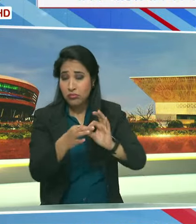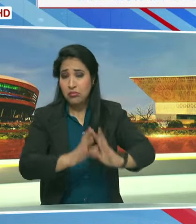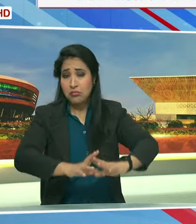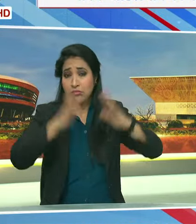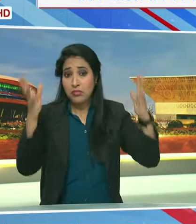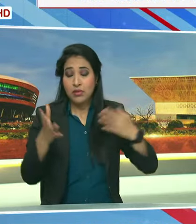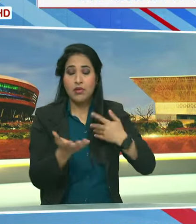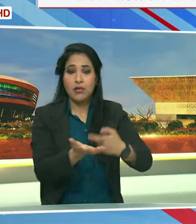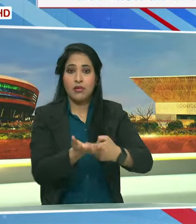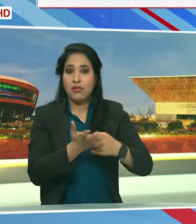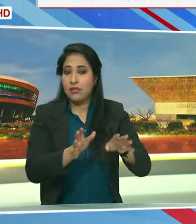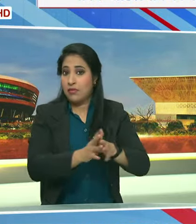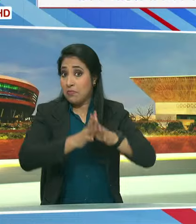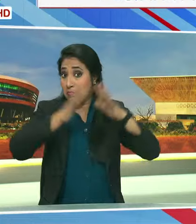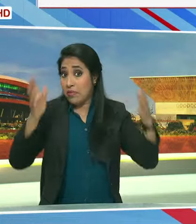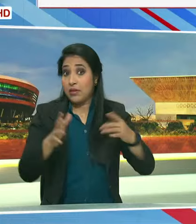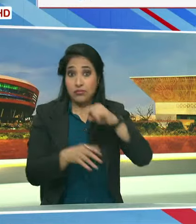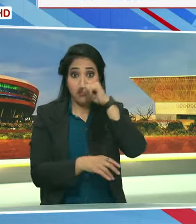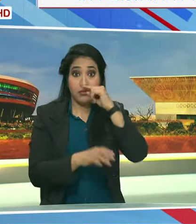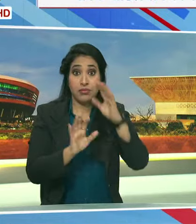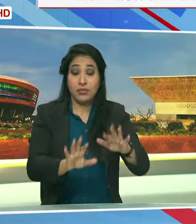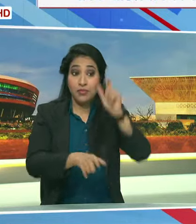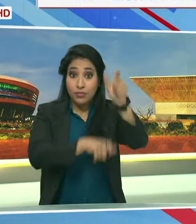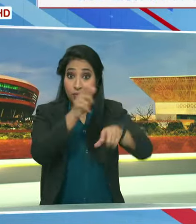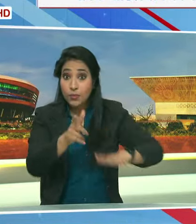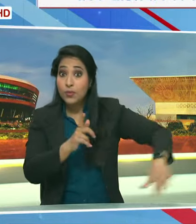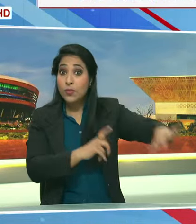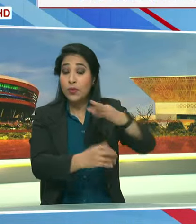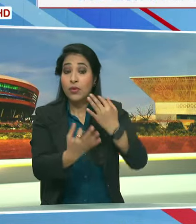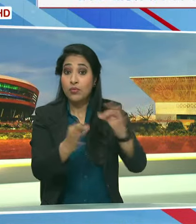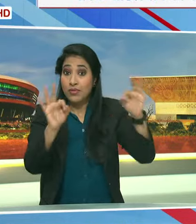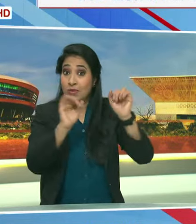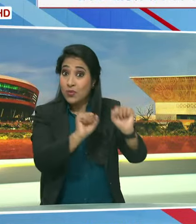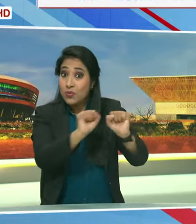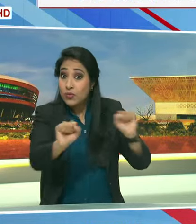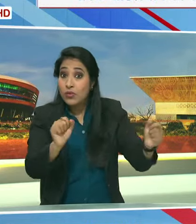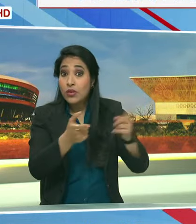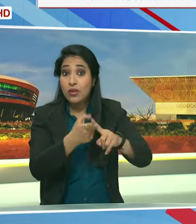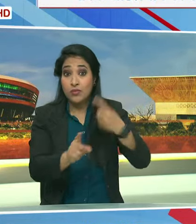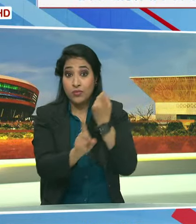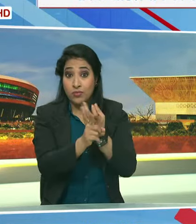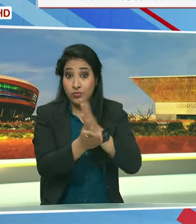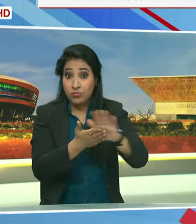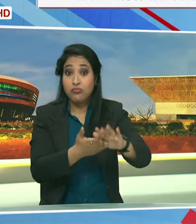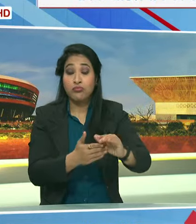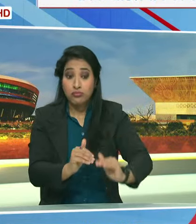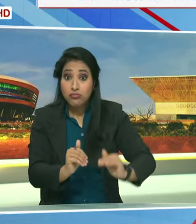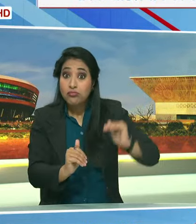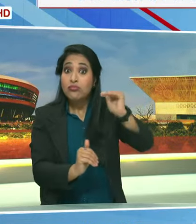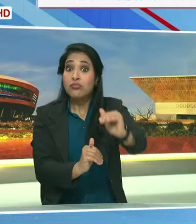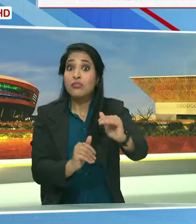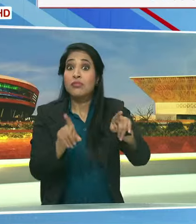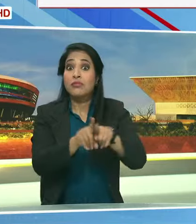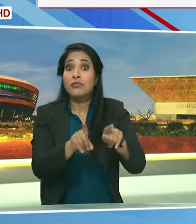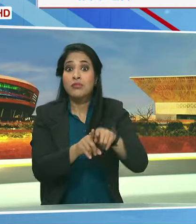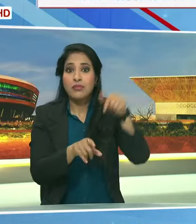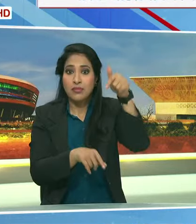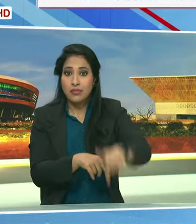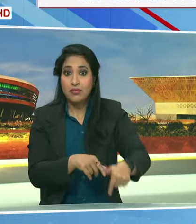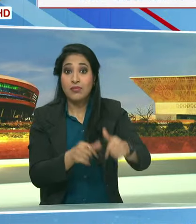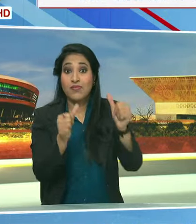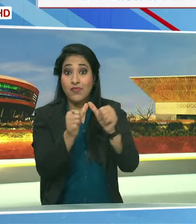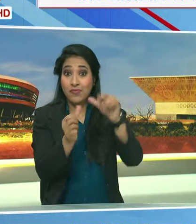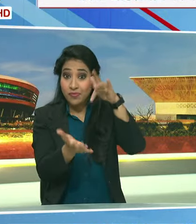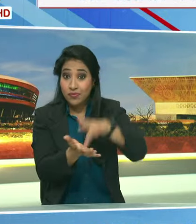बहुत सम्मान की बात है जन कल्यान के लिए शुरी खोडल धाम ट्रस्ट ने एक कदम आगे बढ़ाया है आज से